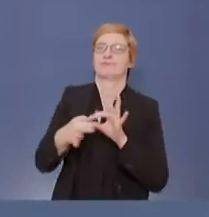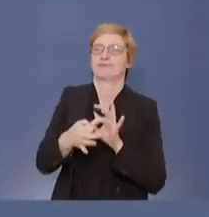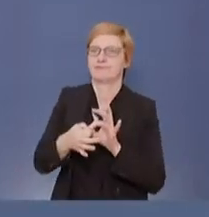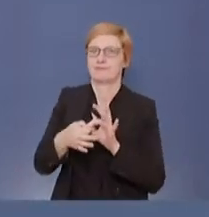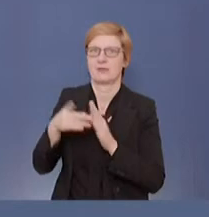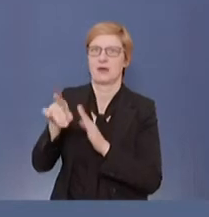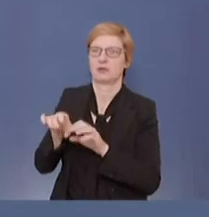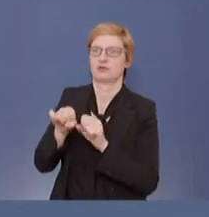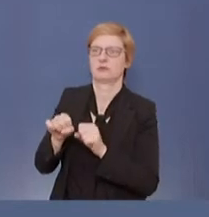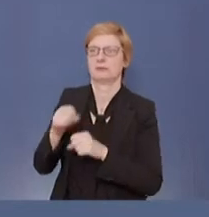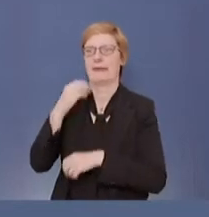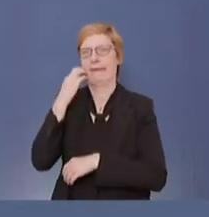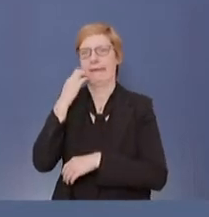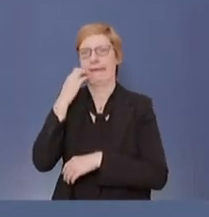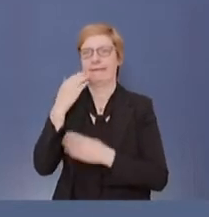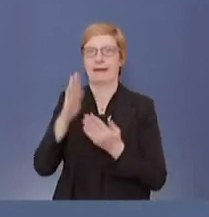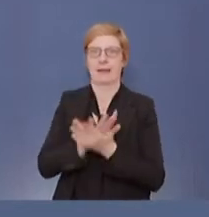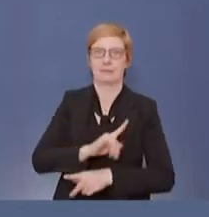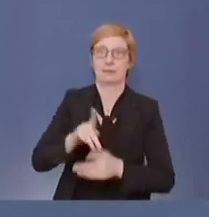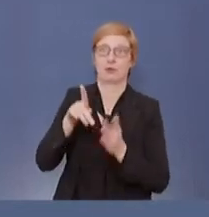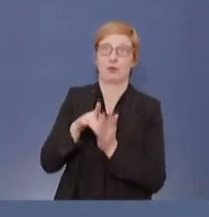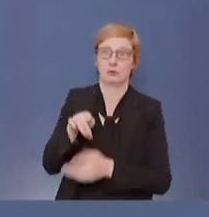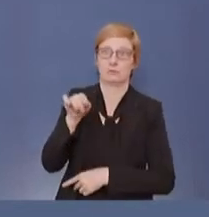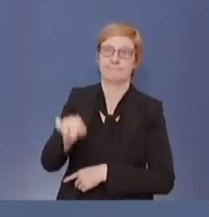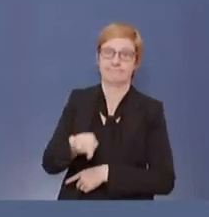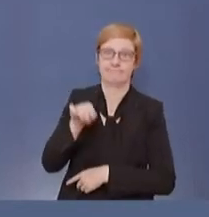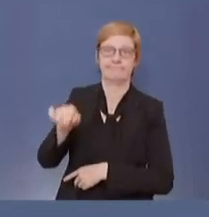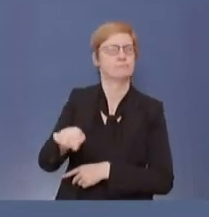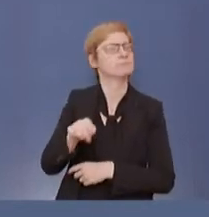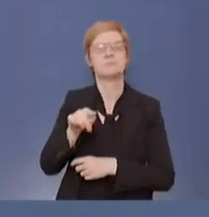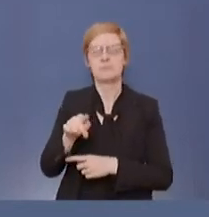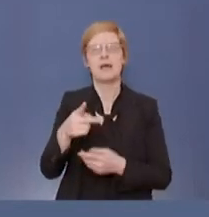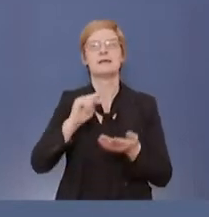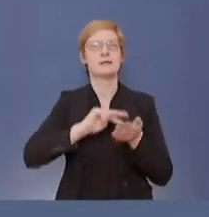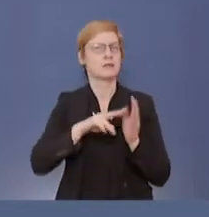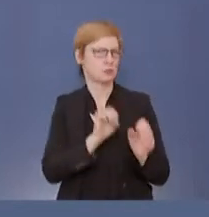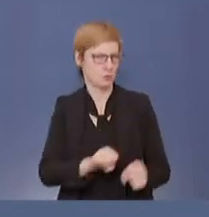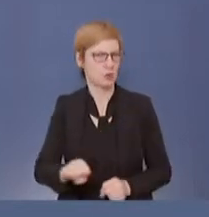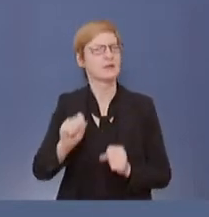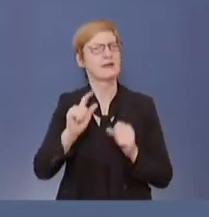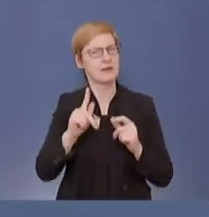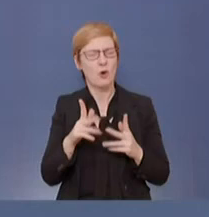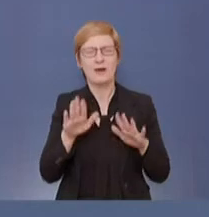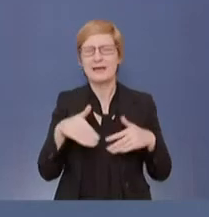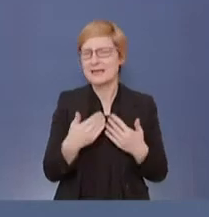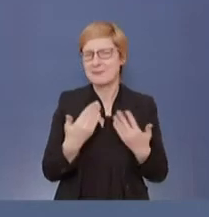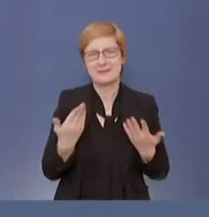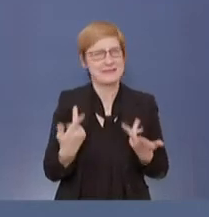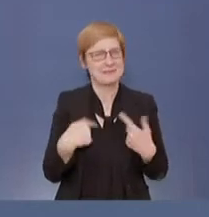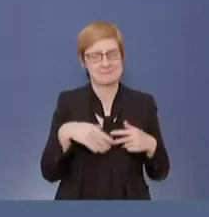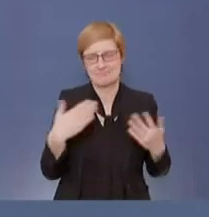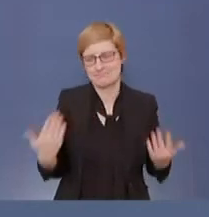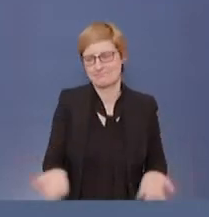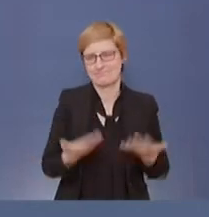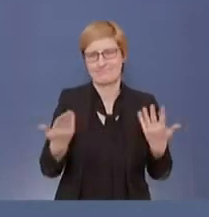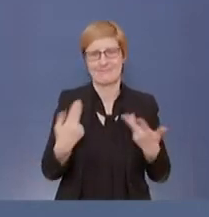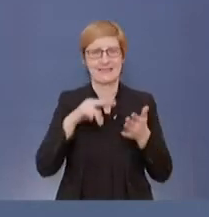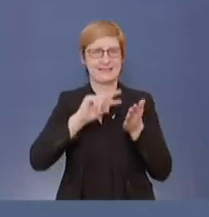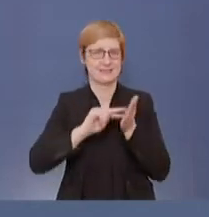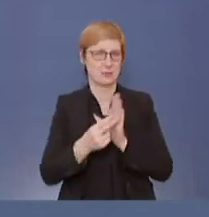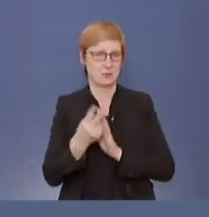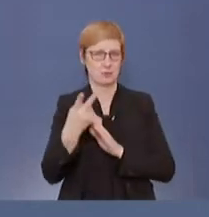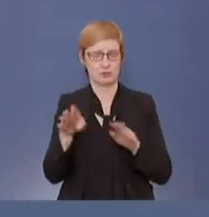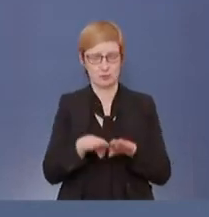stoßen sich ganz schlicht auch an technischen Möglichkeiten beziehungsweise Unmöglichkeiten. Die technologische Grundlage der App